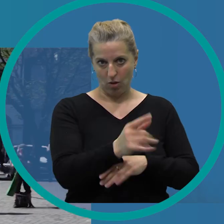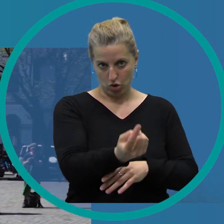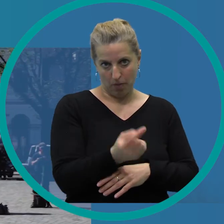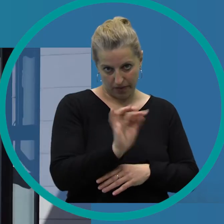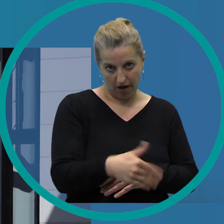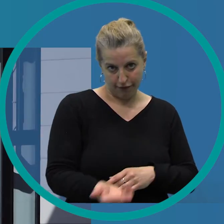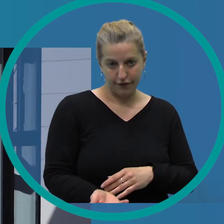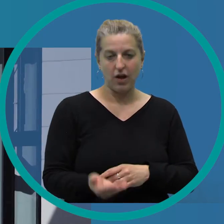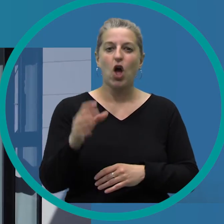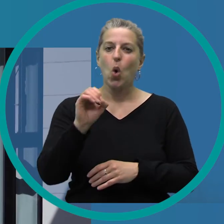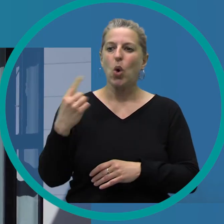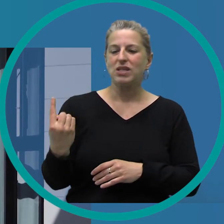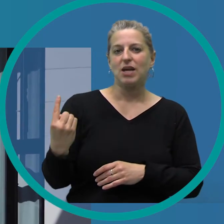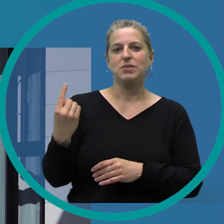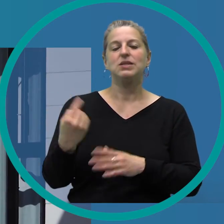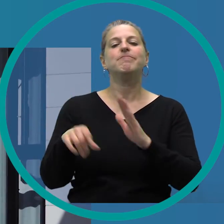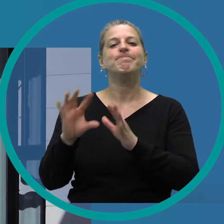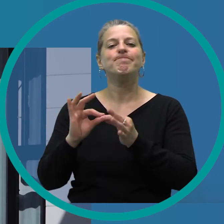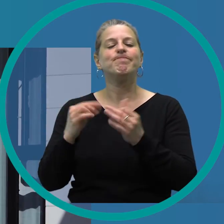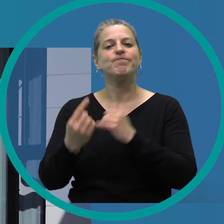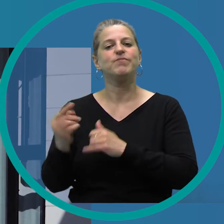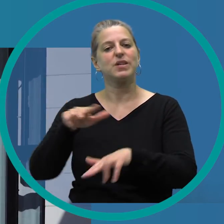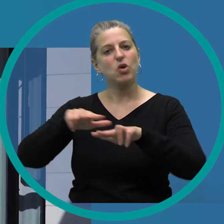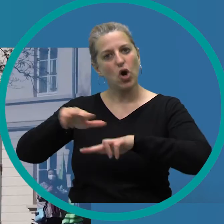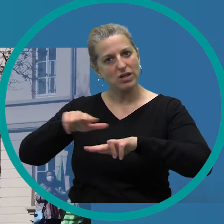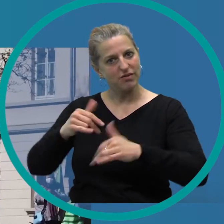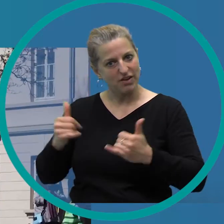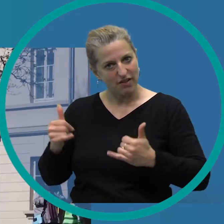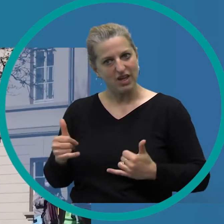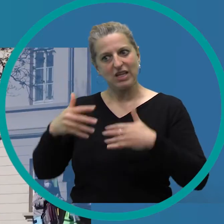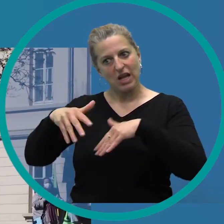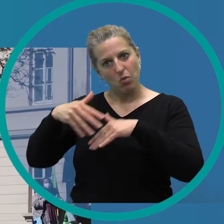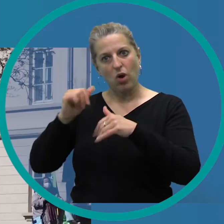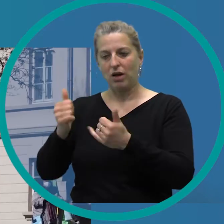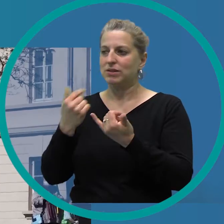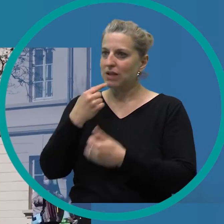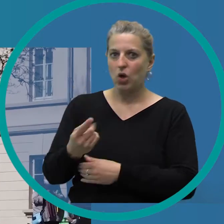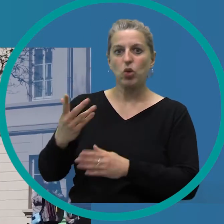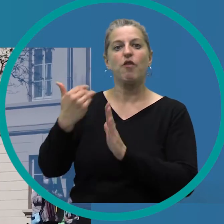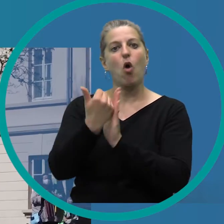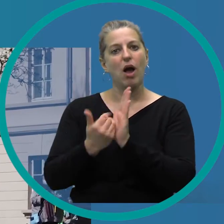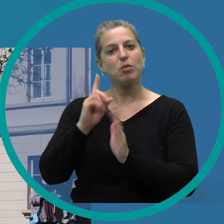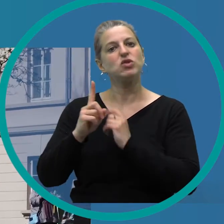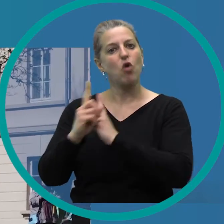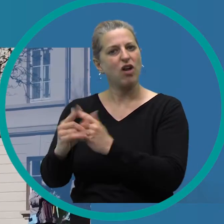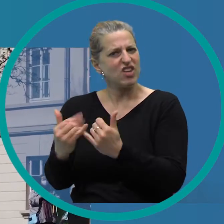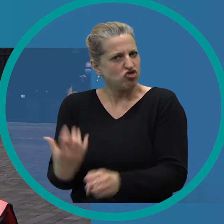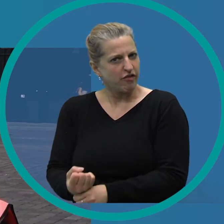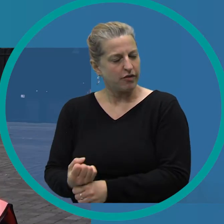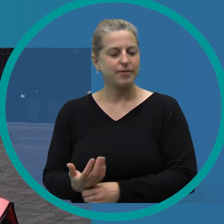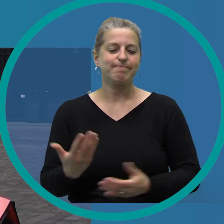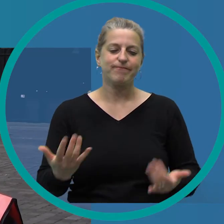zugelassen. Ole von Fridays-for-Future darüber, wie sie die Kundgebung organisieren und gewährleisten konnten, dass die Vorgaben eingehalten werden.